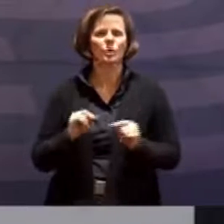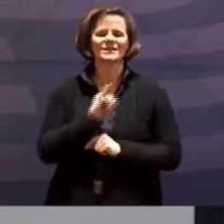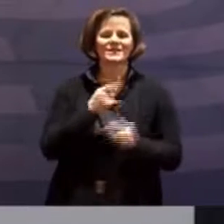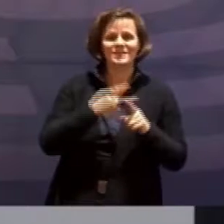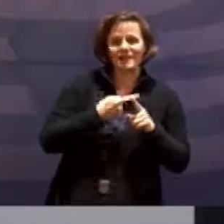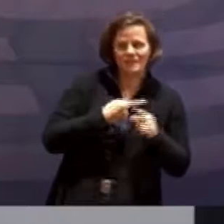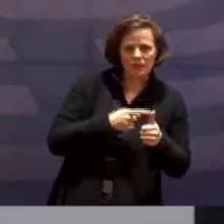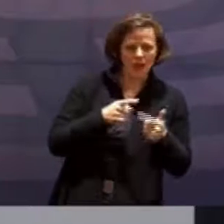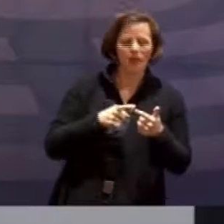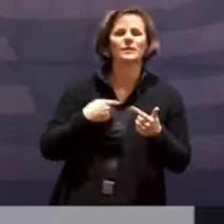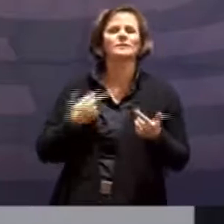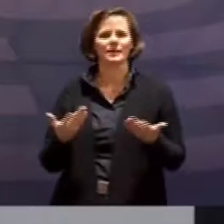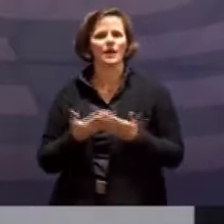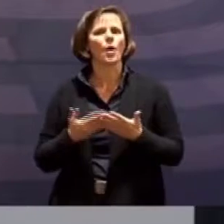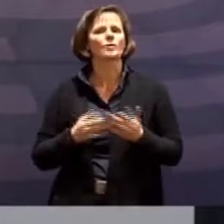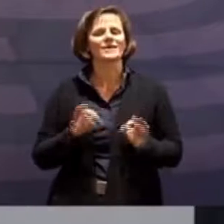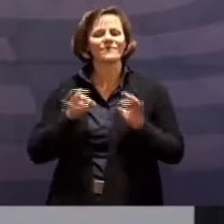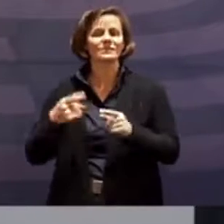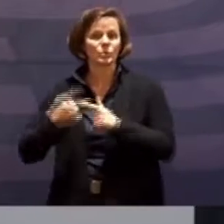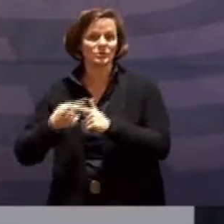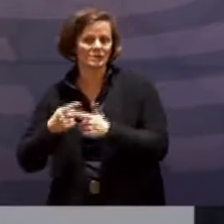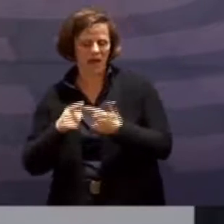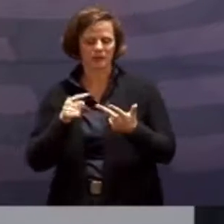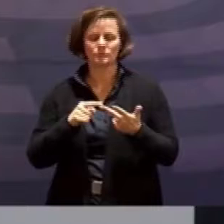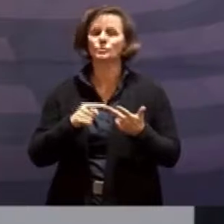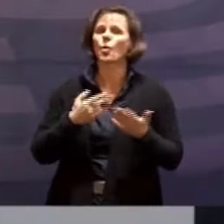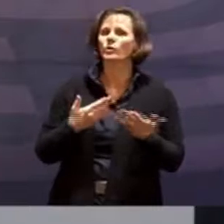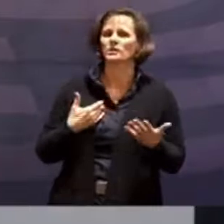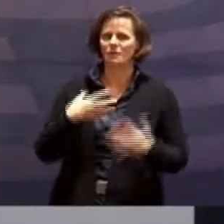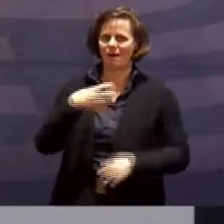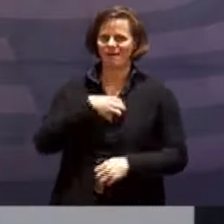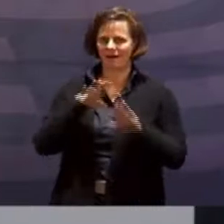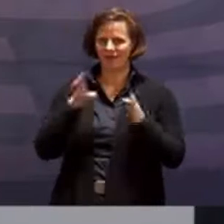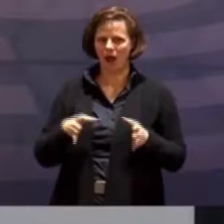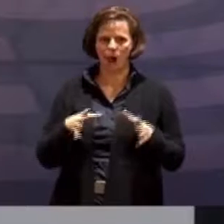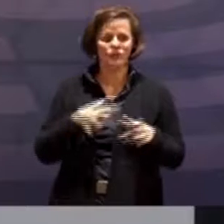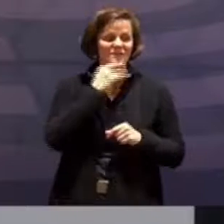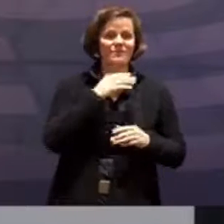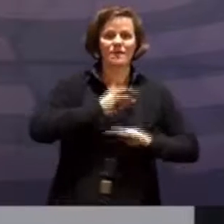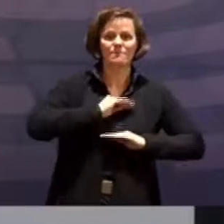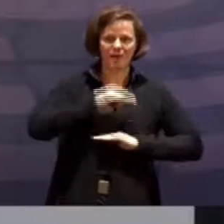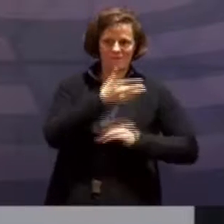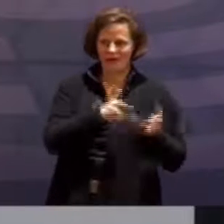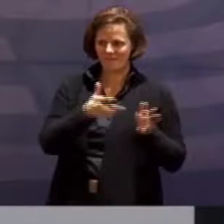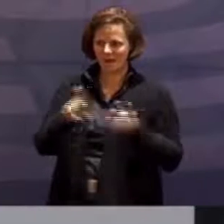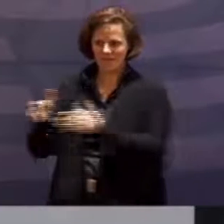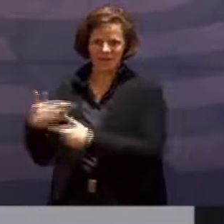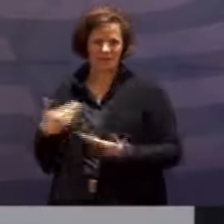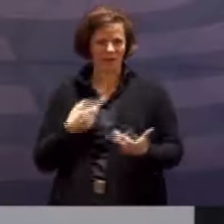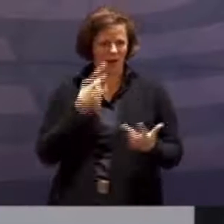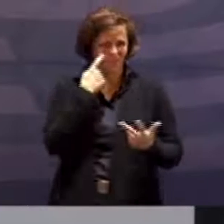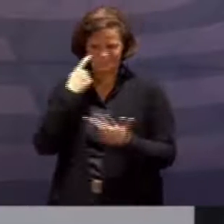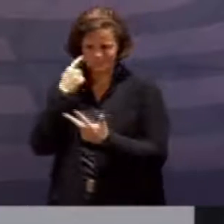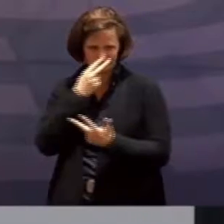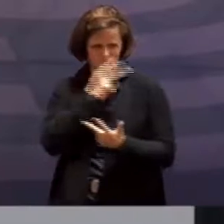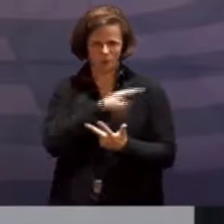die Krankenhauskapazitäten und die Ausbreitung der Mutanten in den Blick behalten. Ich hoffe sehr, dass die jetzigen Schritte Bestand haben